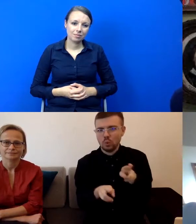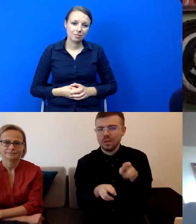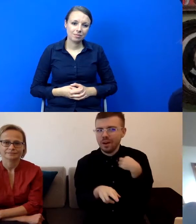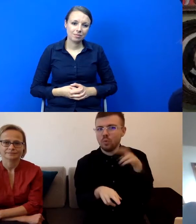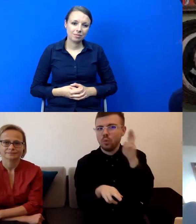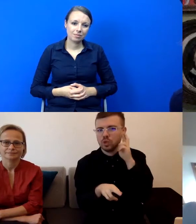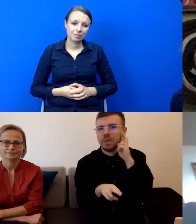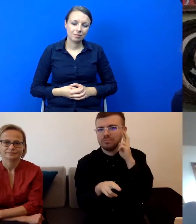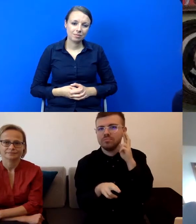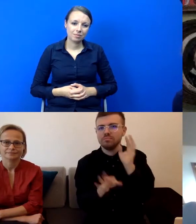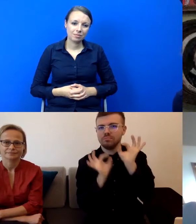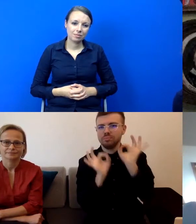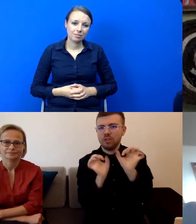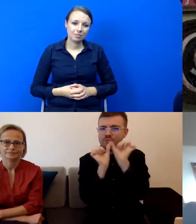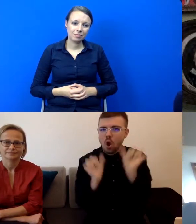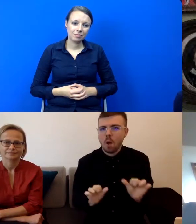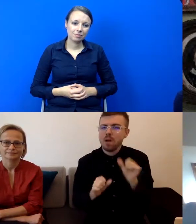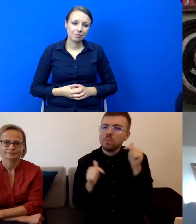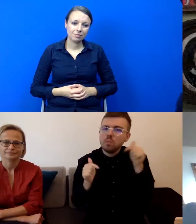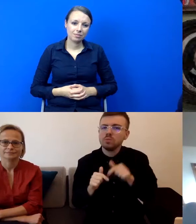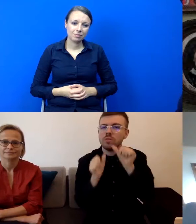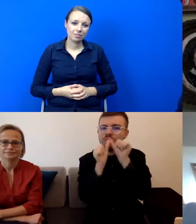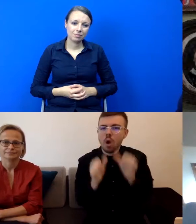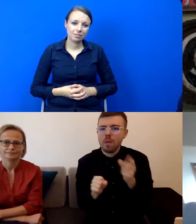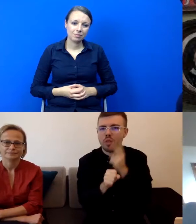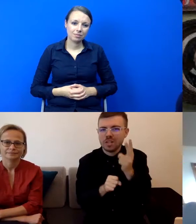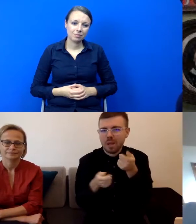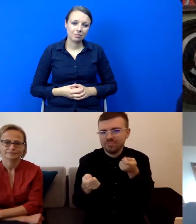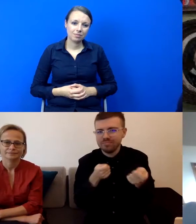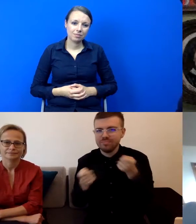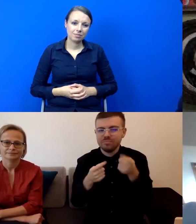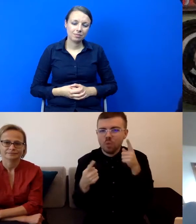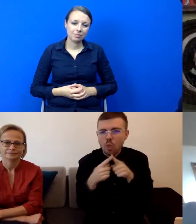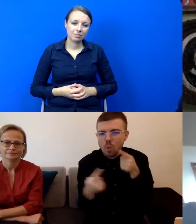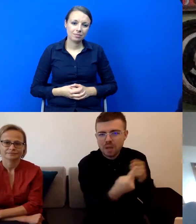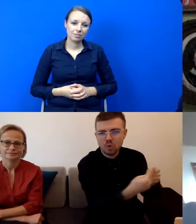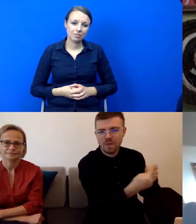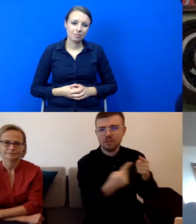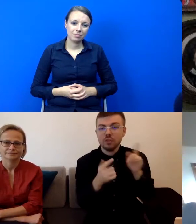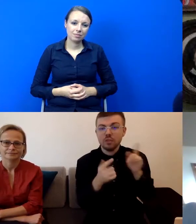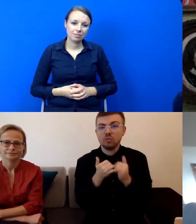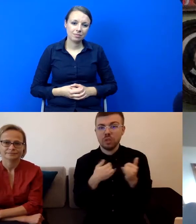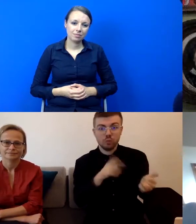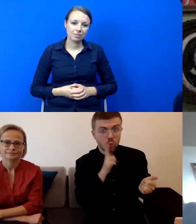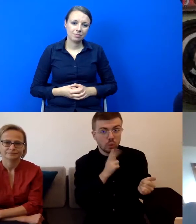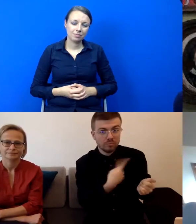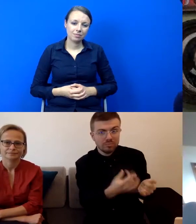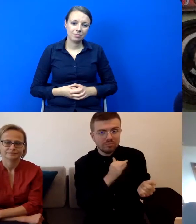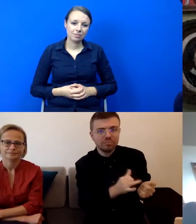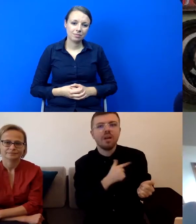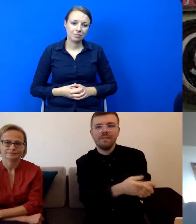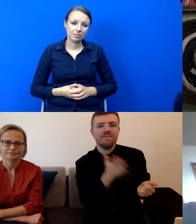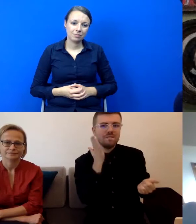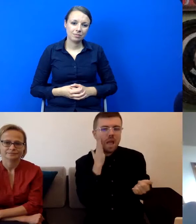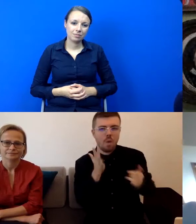zadawać pytania edukatorowi, ale nie miałem takiej możliwości i właśnie wtedy zobaczyłem, jakie to jest istotne, żeby edukator był